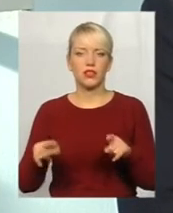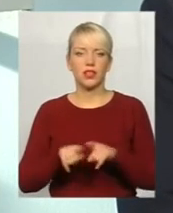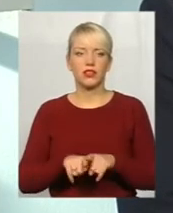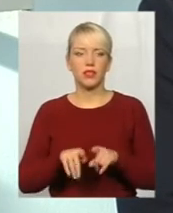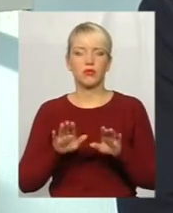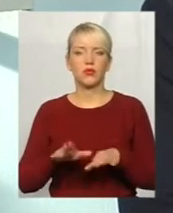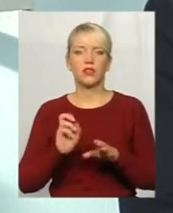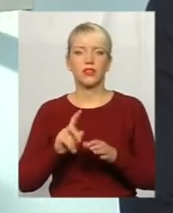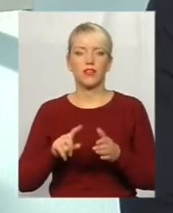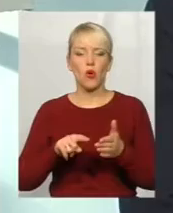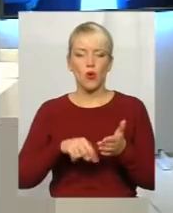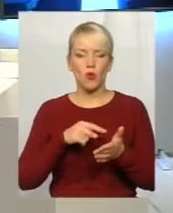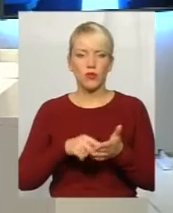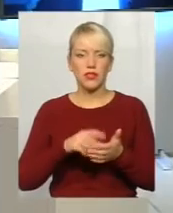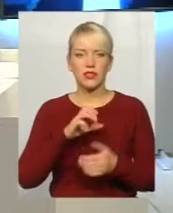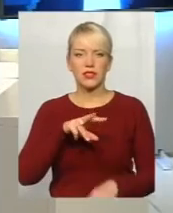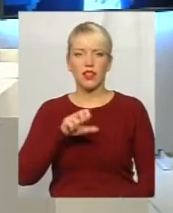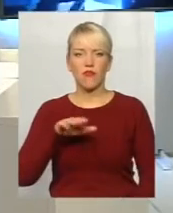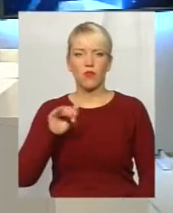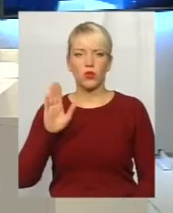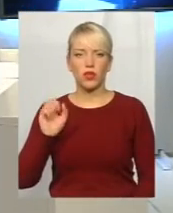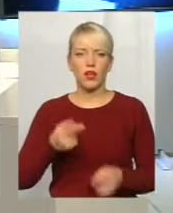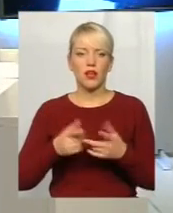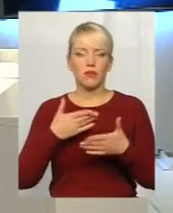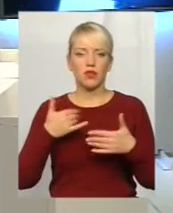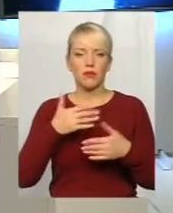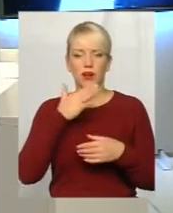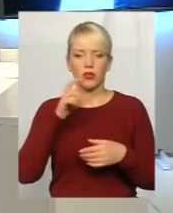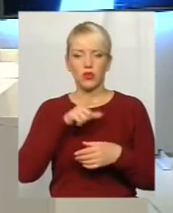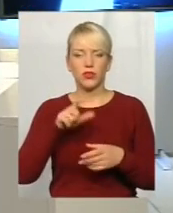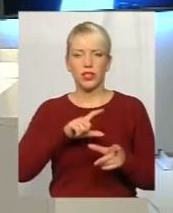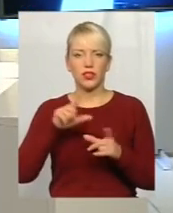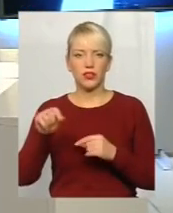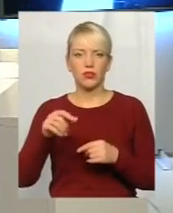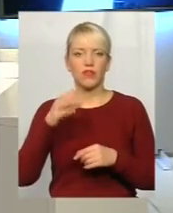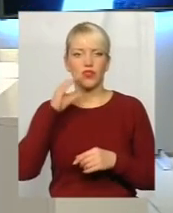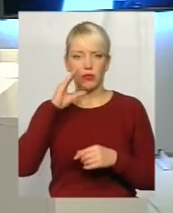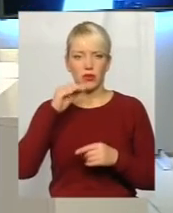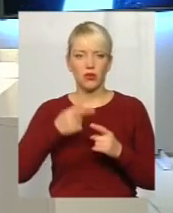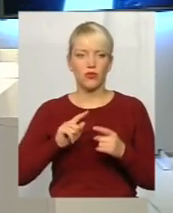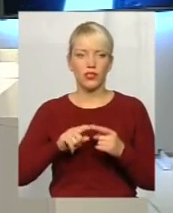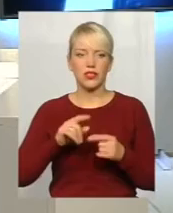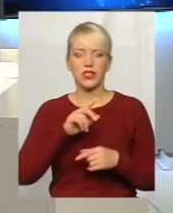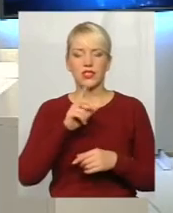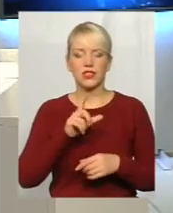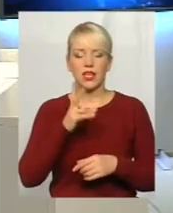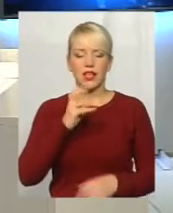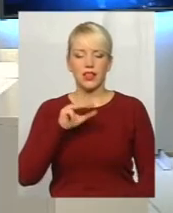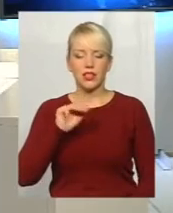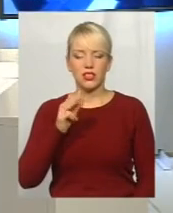Славута, тому що в нас досить багато людей сьогодні їздить в Шепетовку, це знатішена з району. Ми дякуємо за підтримку.